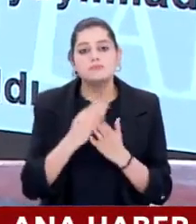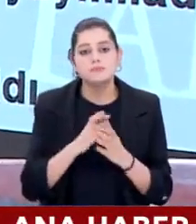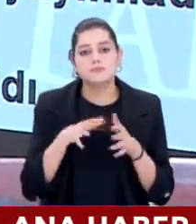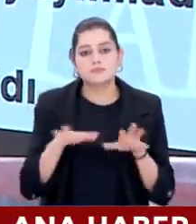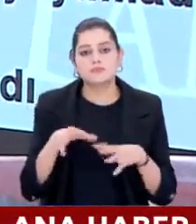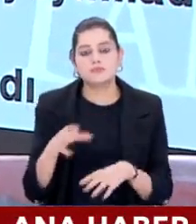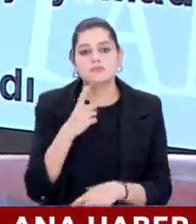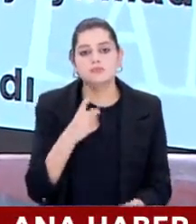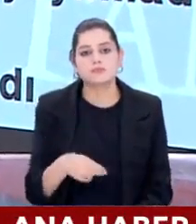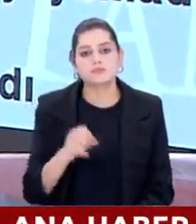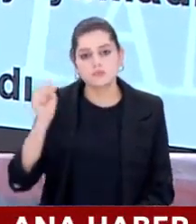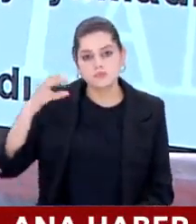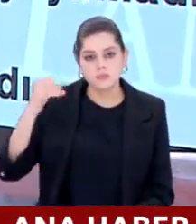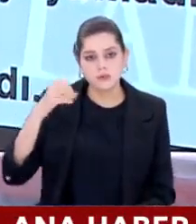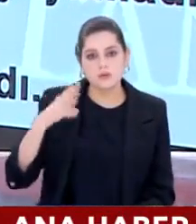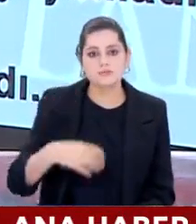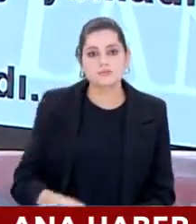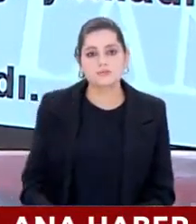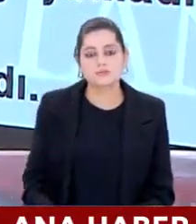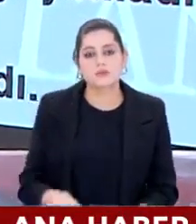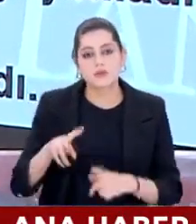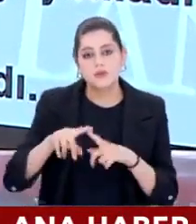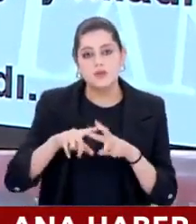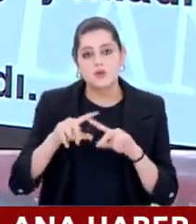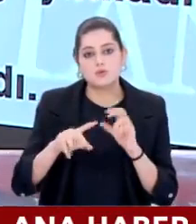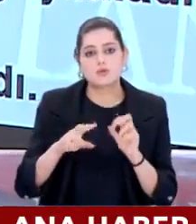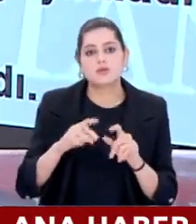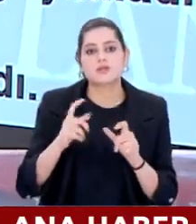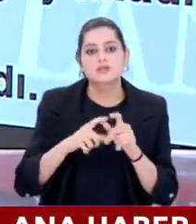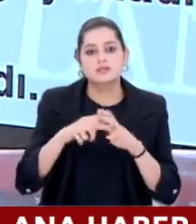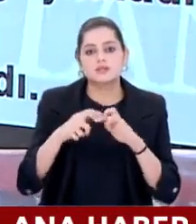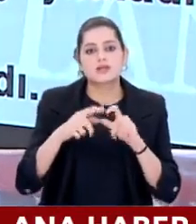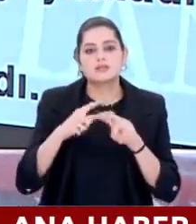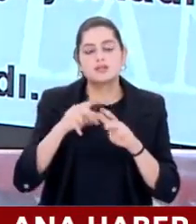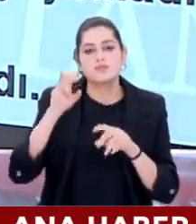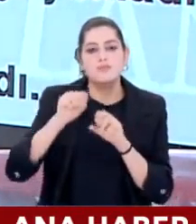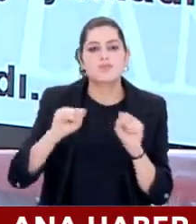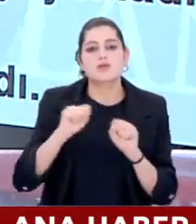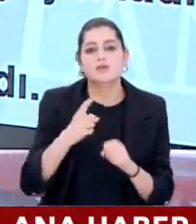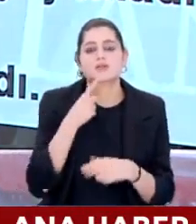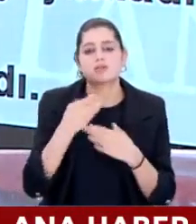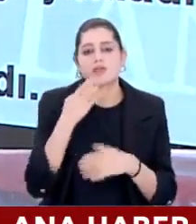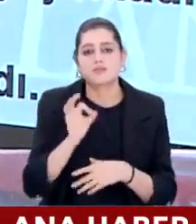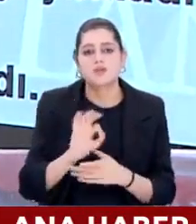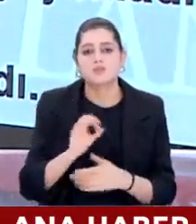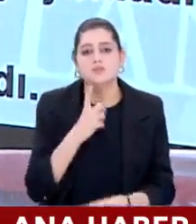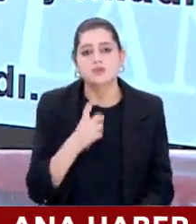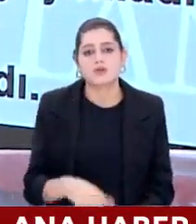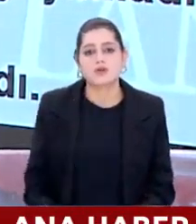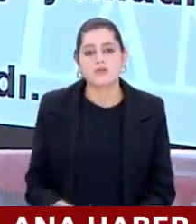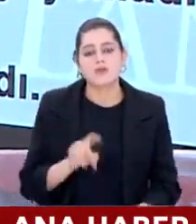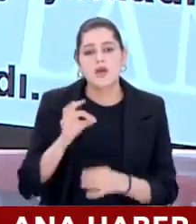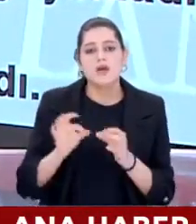yayınlamış. AK Parti hükümetinin NATO'nun serseri mayınlarından biri olduğunu da yazmış. Şimdi The